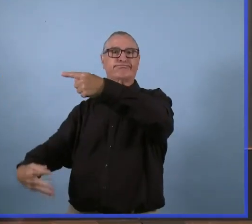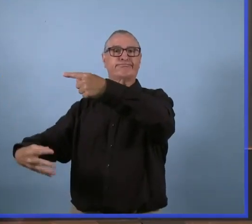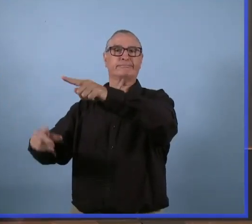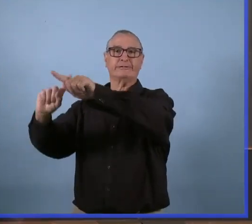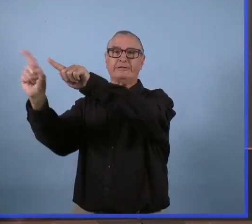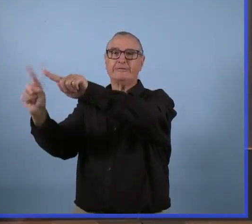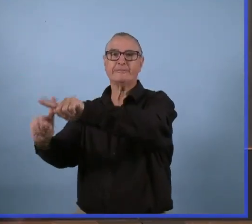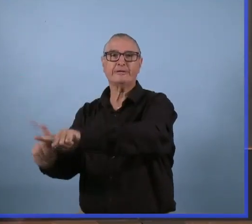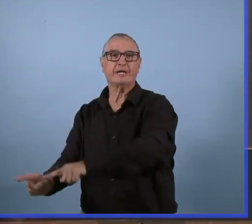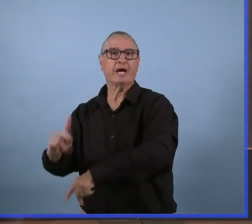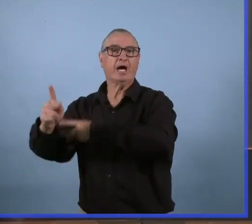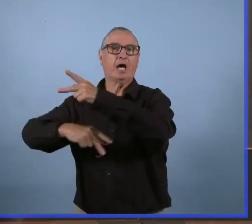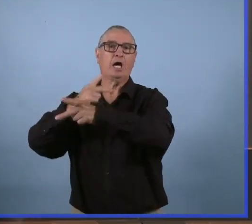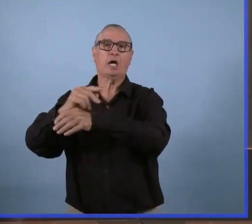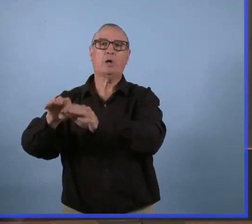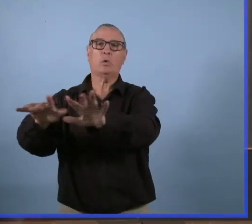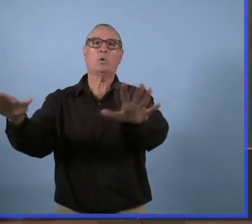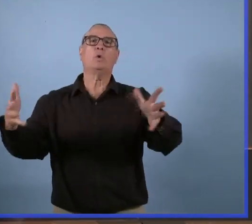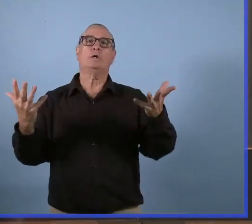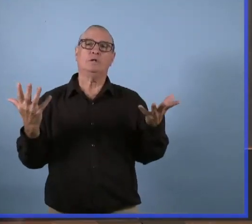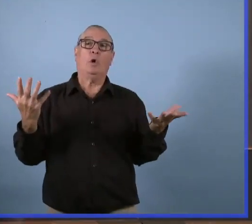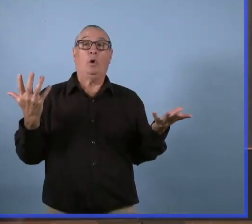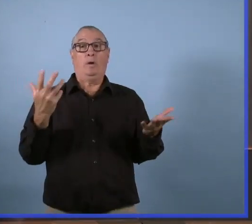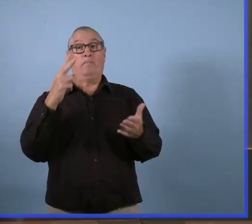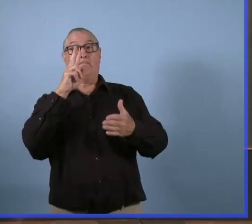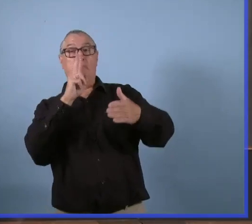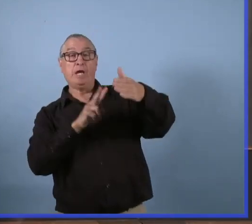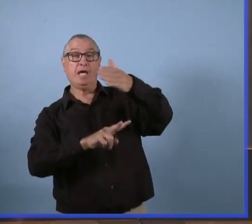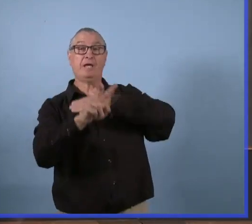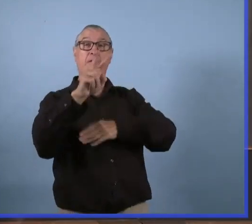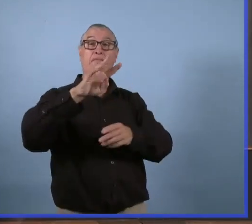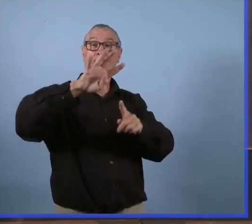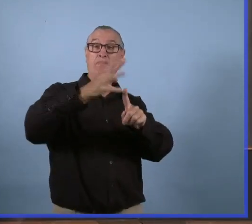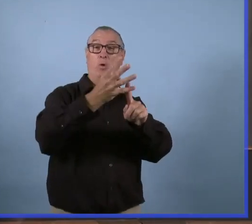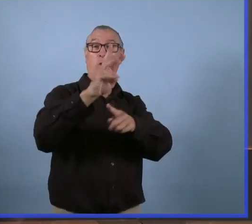Et une efficacité de vaccin qui est un petit peu moindre par rapport à ces variants.